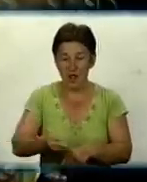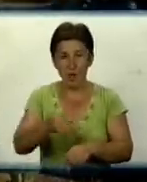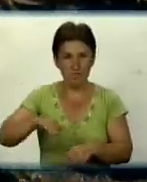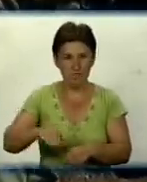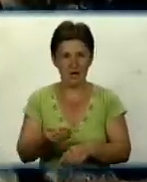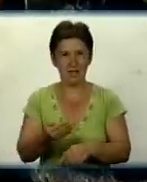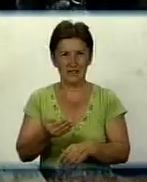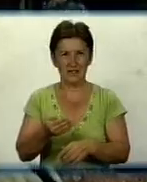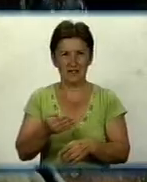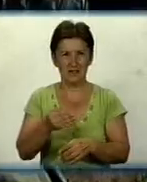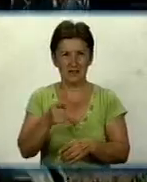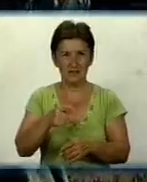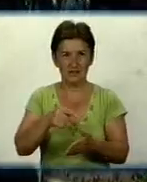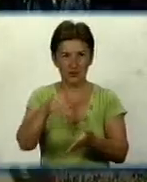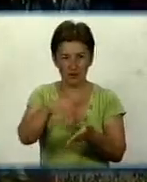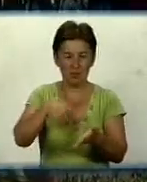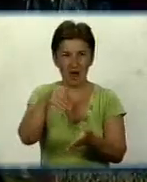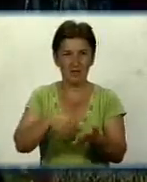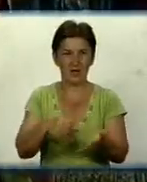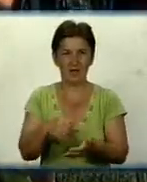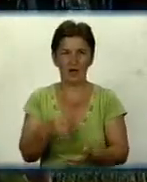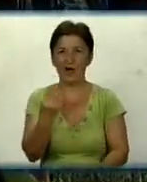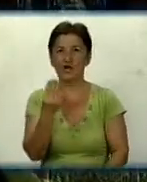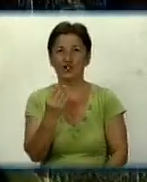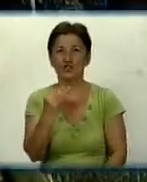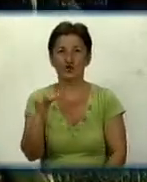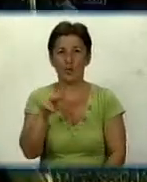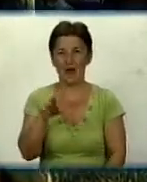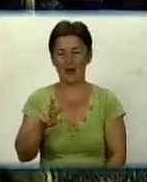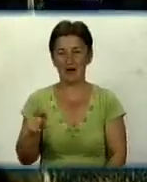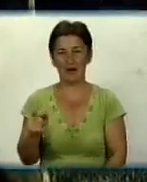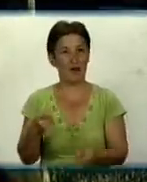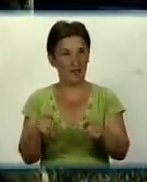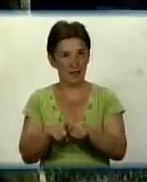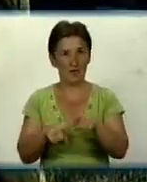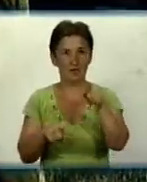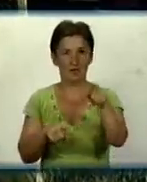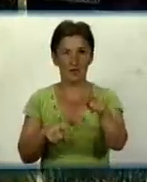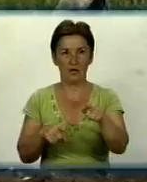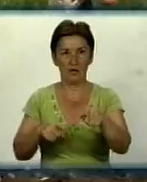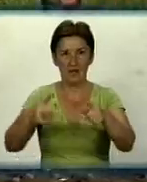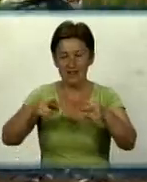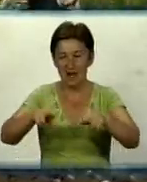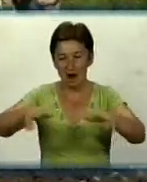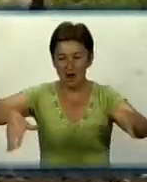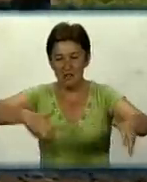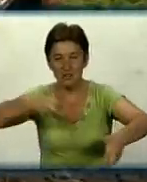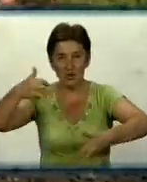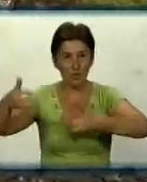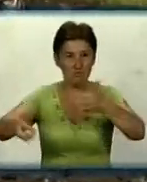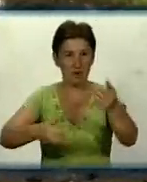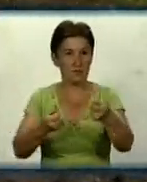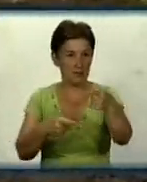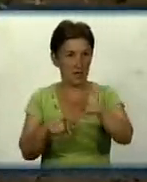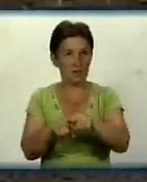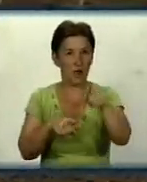шпатель і щотка. Це такий набор для екзумації. За допомогою ось цих